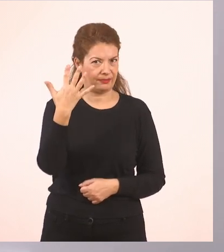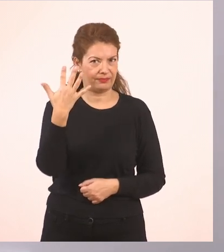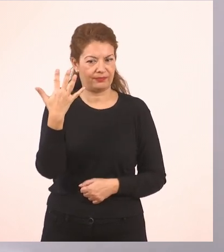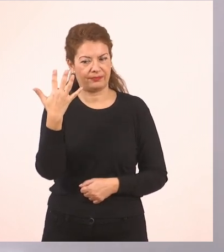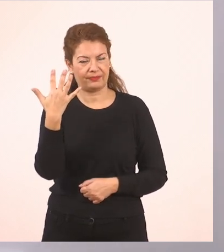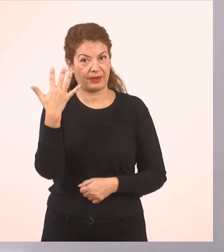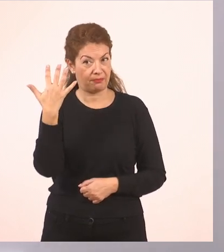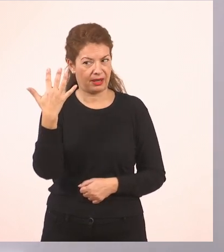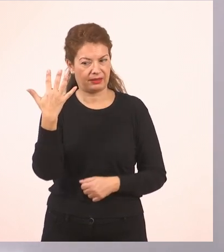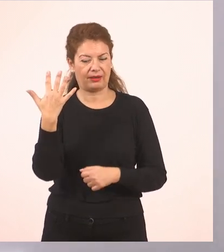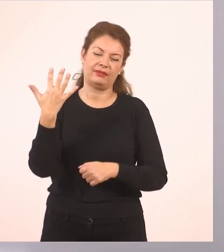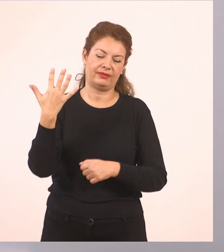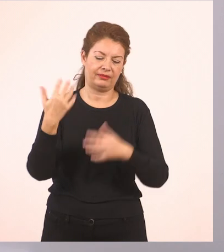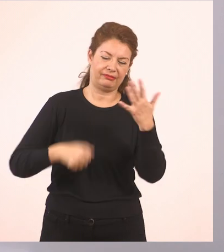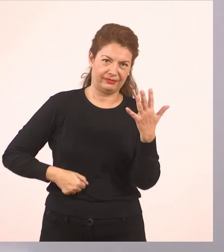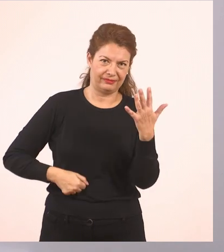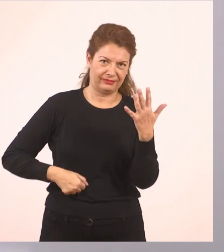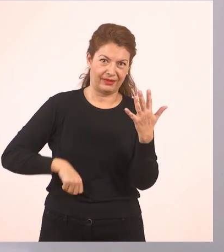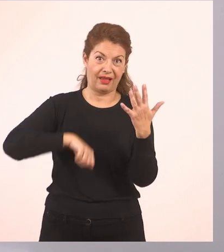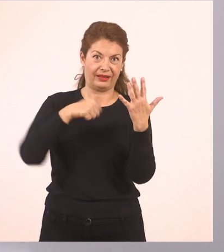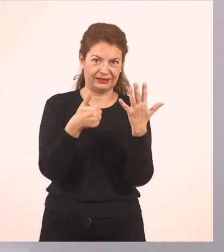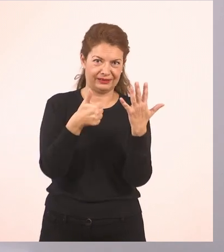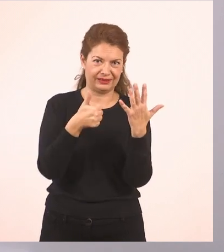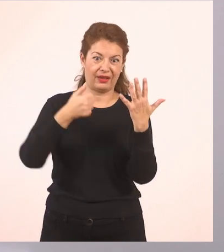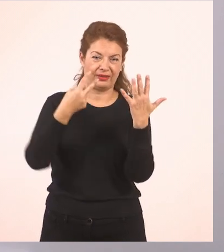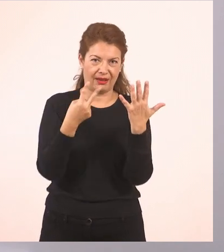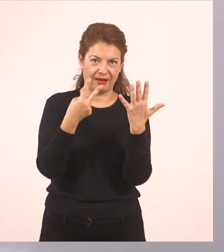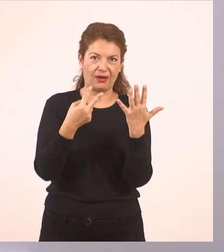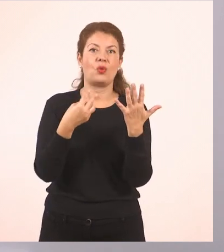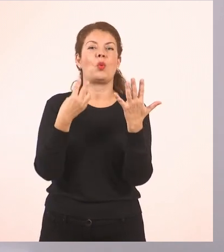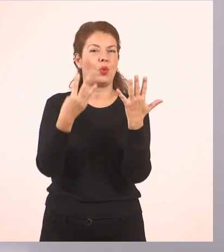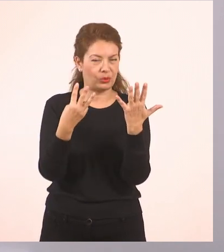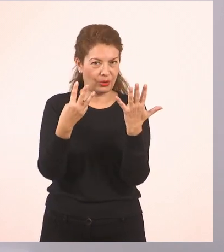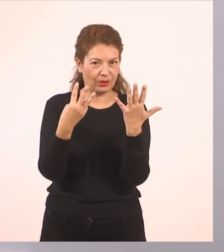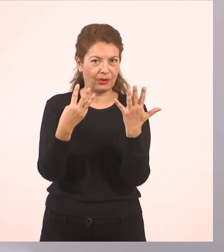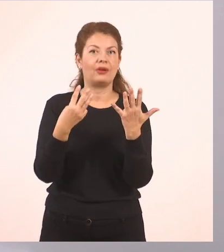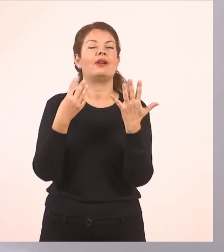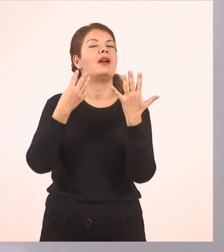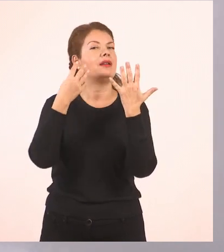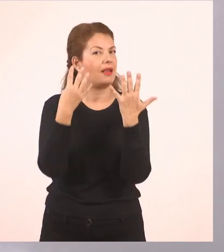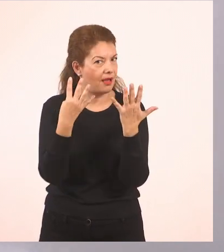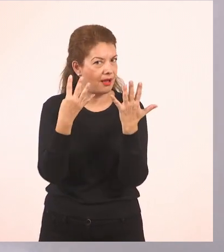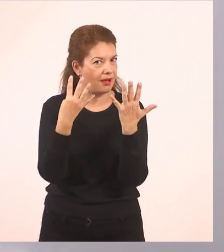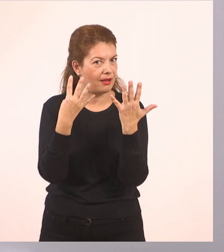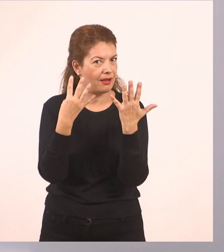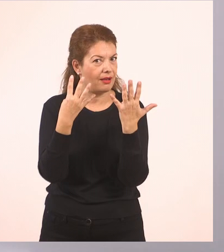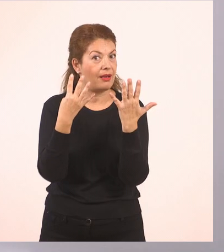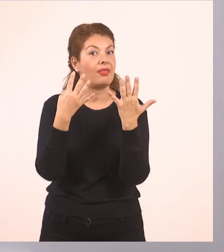6, 7, 8, 9,